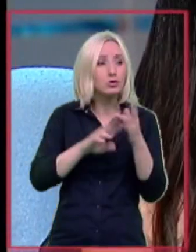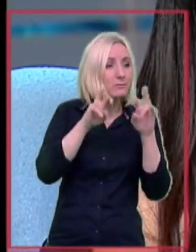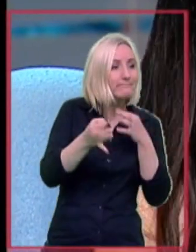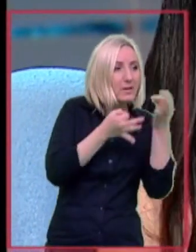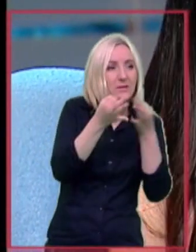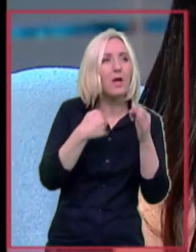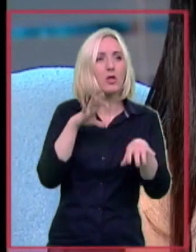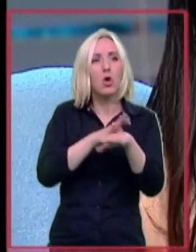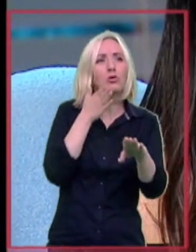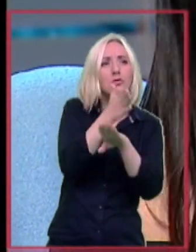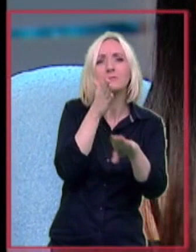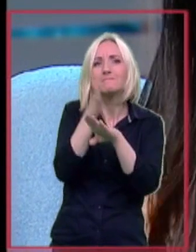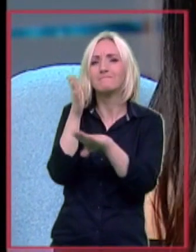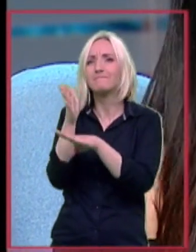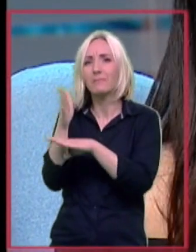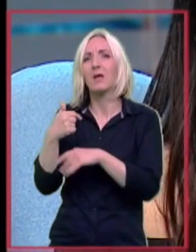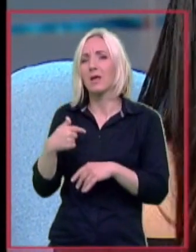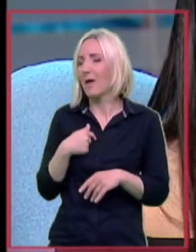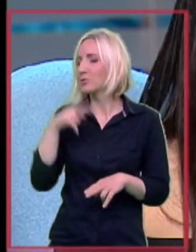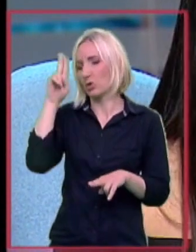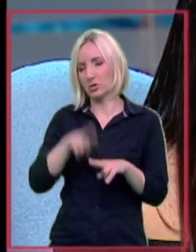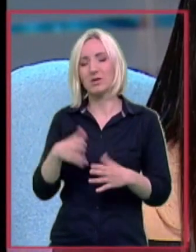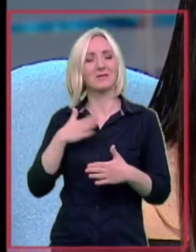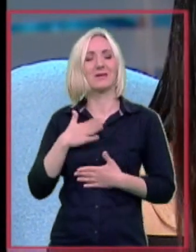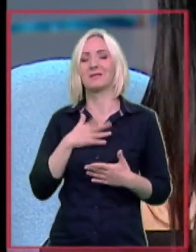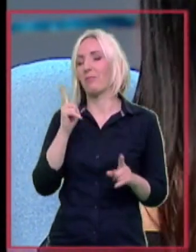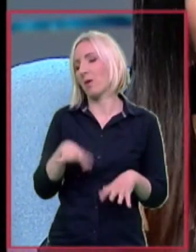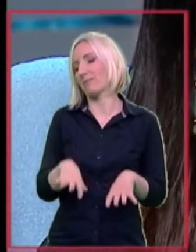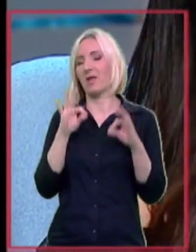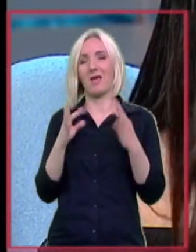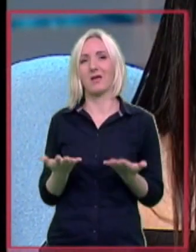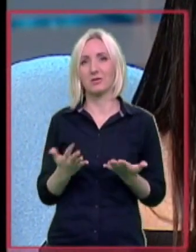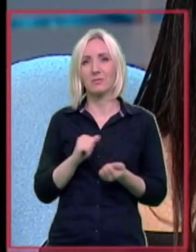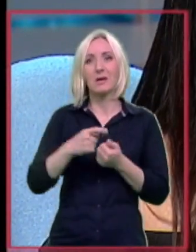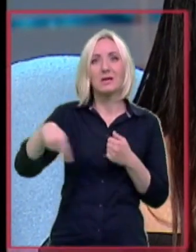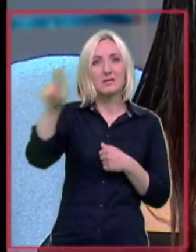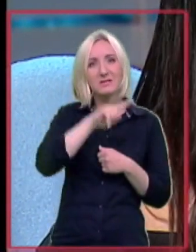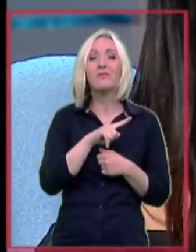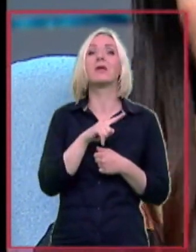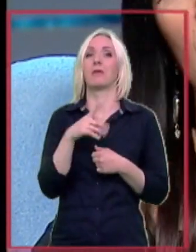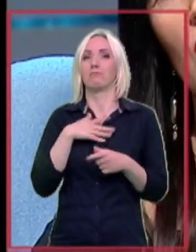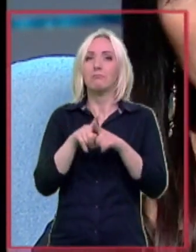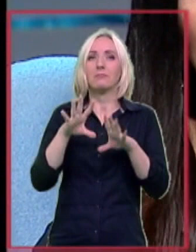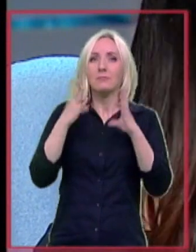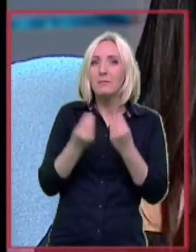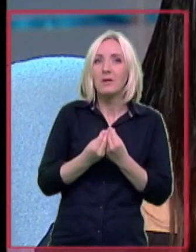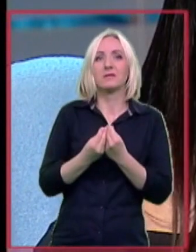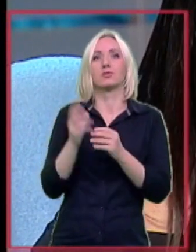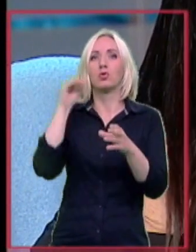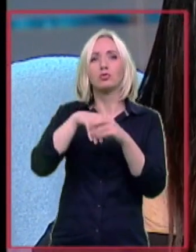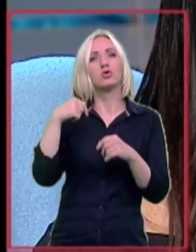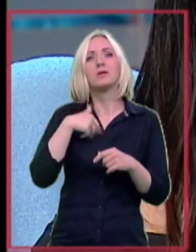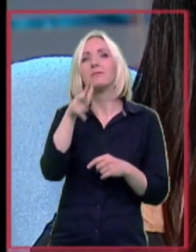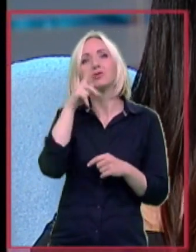krelno od doktora do doktora. Ja sam rekla da ću rešenje za sebe naći. I svi smo se naravno uključili u to. Ja sam tražila mišljenje u